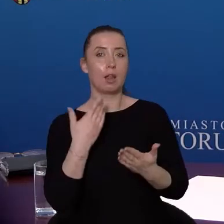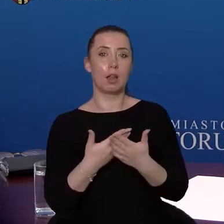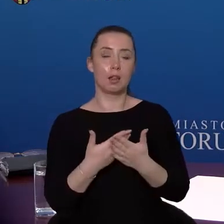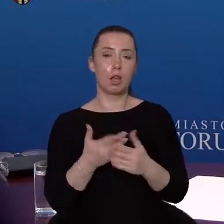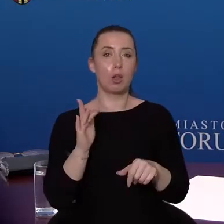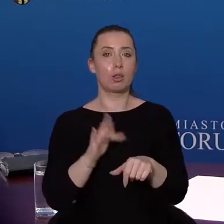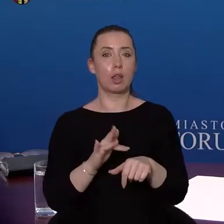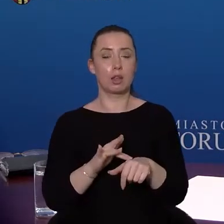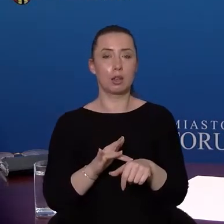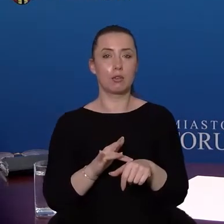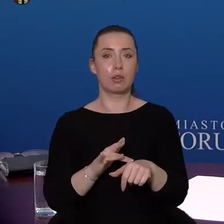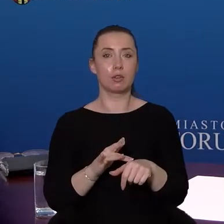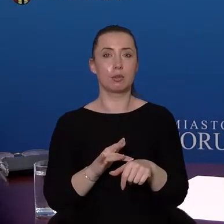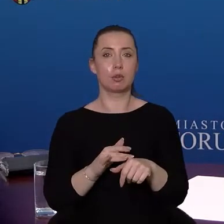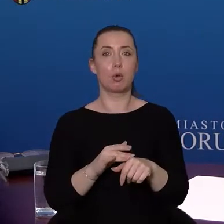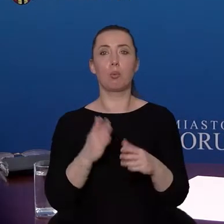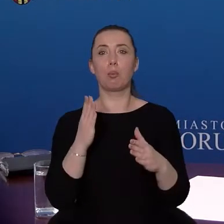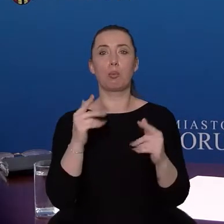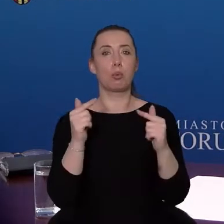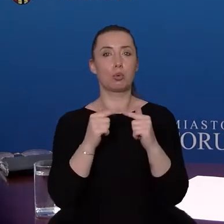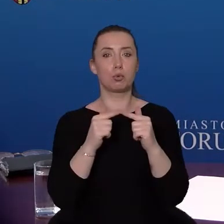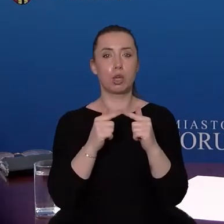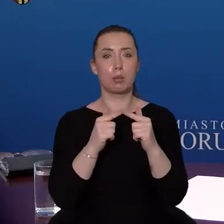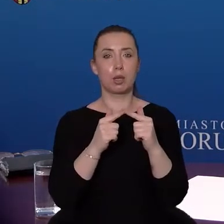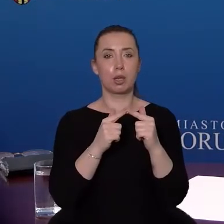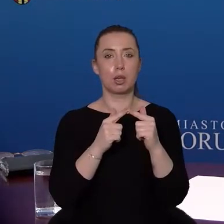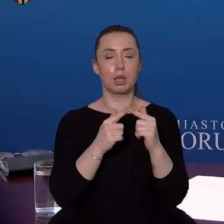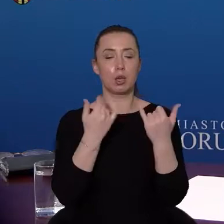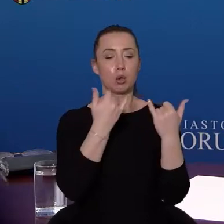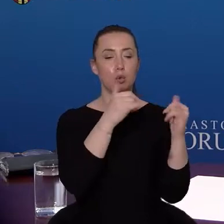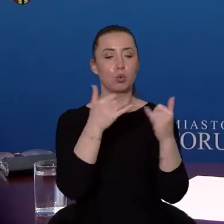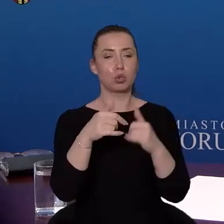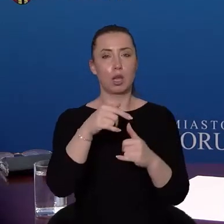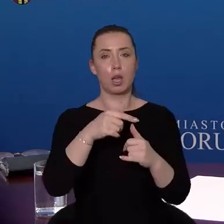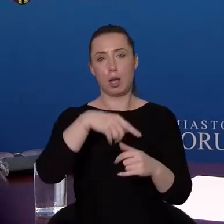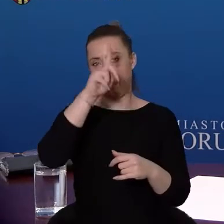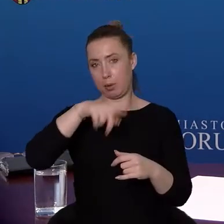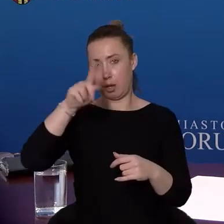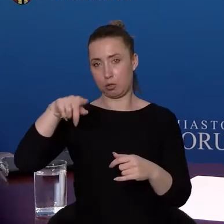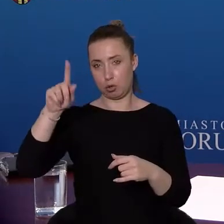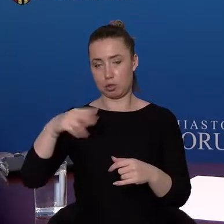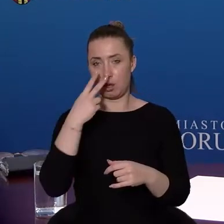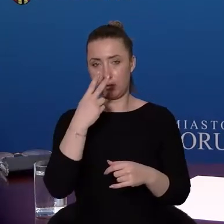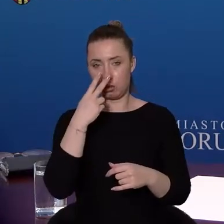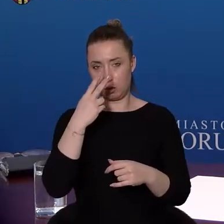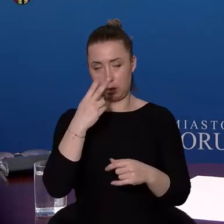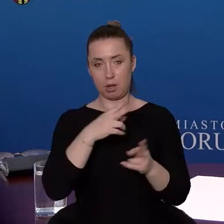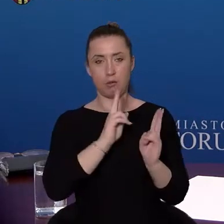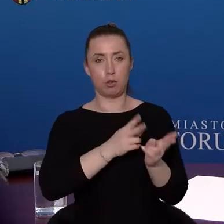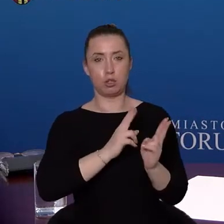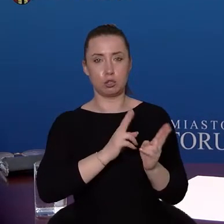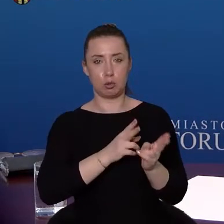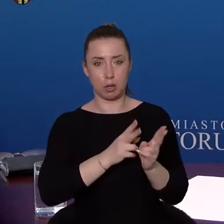dotyczą porównań miesięcznych, również jest taka plansza. Widać, że w listopadzie to